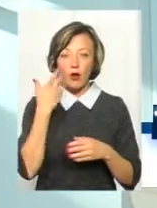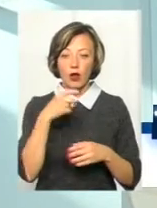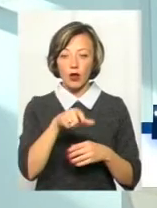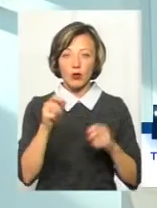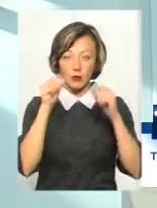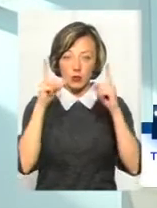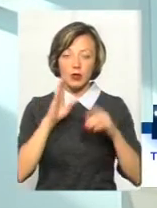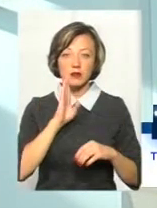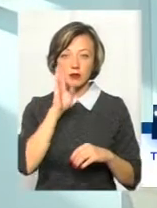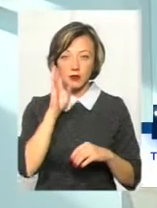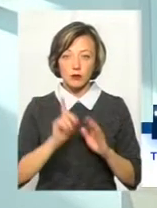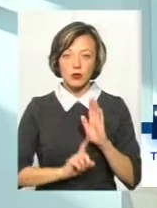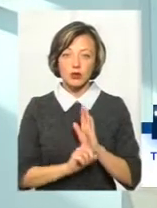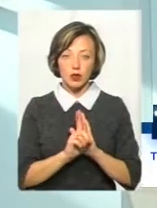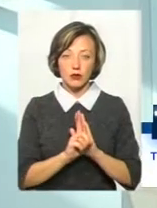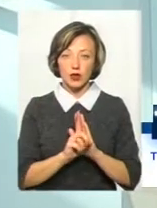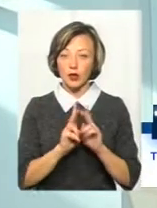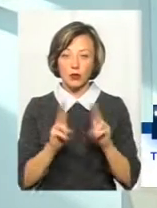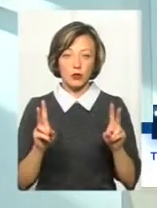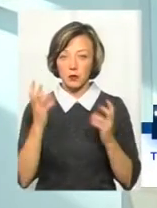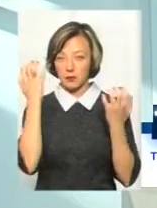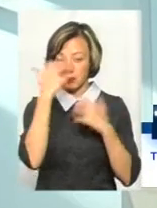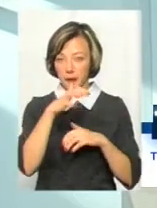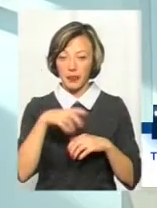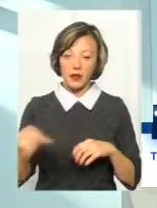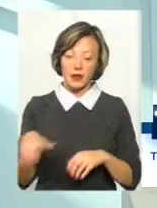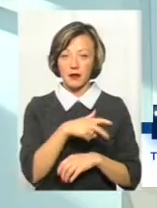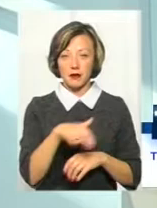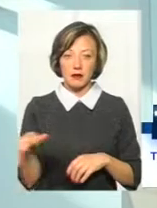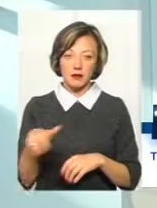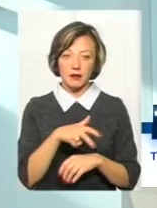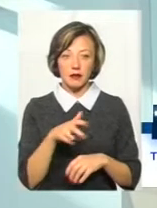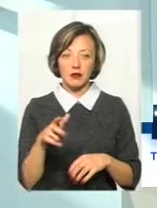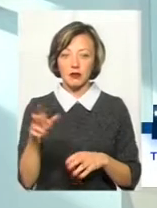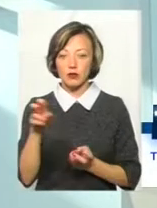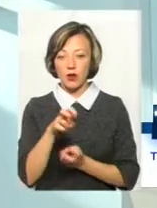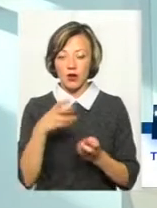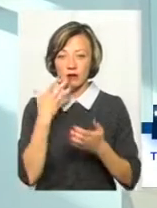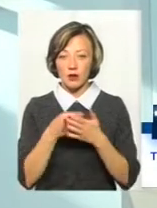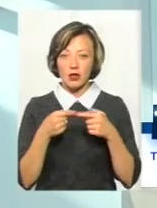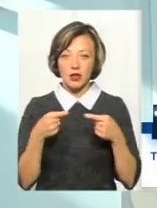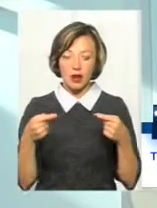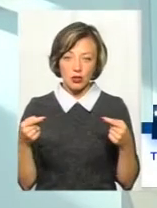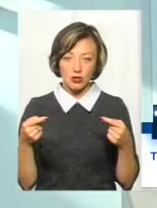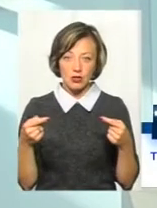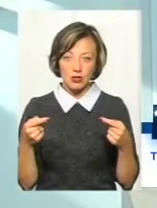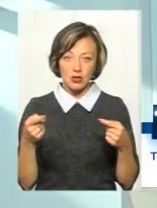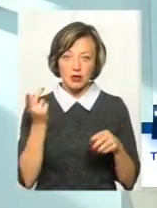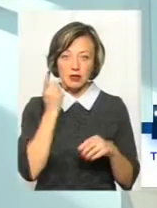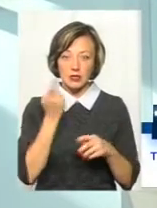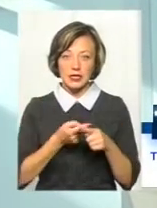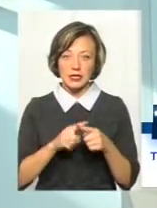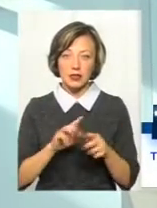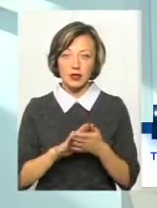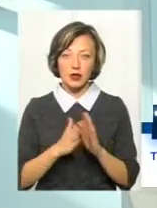зранку, спочатку ніхто не звертає уваги, ходить, бере все руками, шукає свої речі, предмети. І, як правило, в